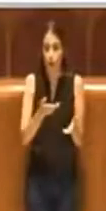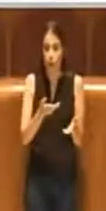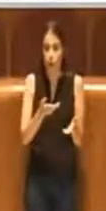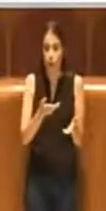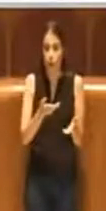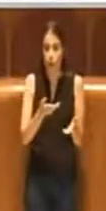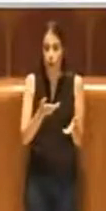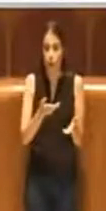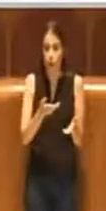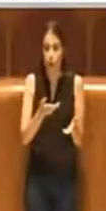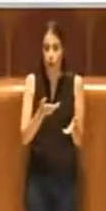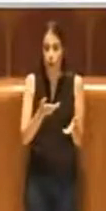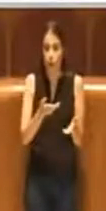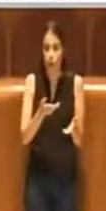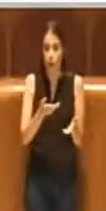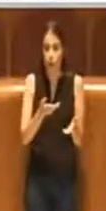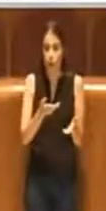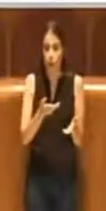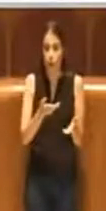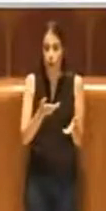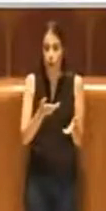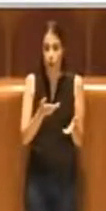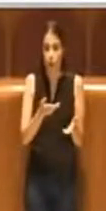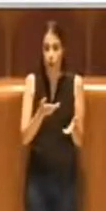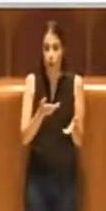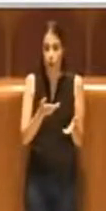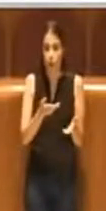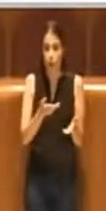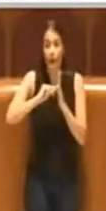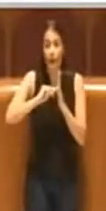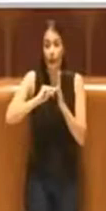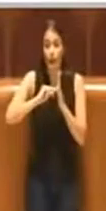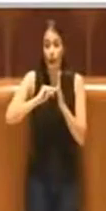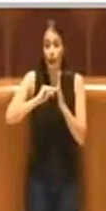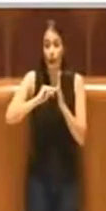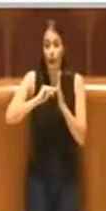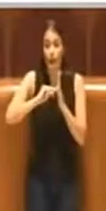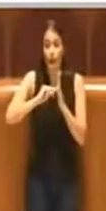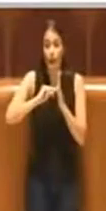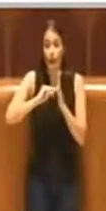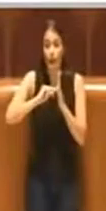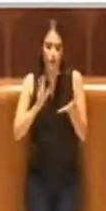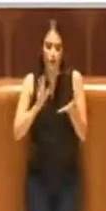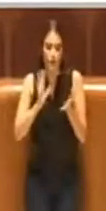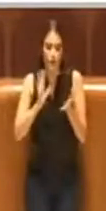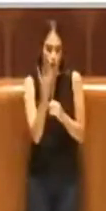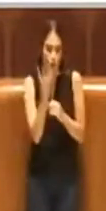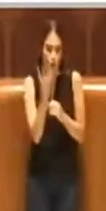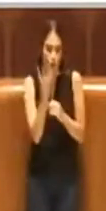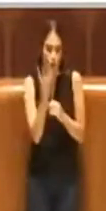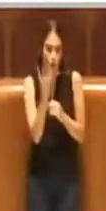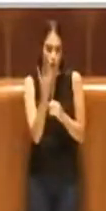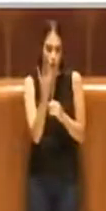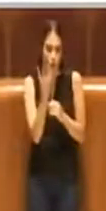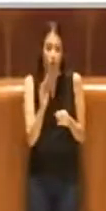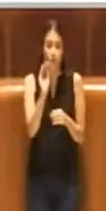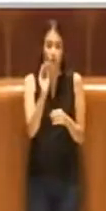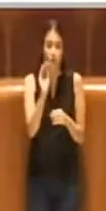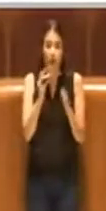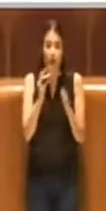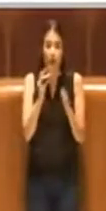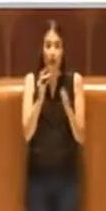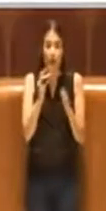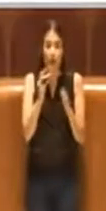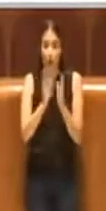Grazie Presidente, l'emendamento che diviene il 4 a questo punto chiede che l'articolo